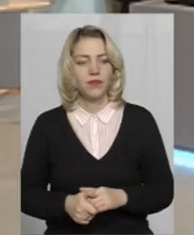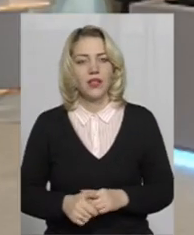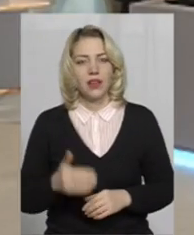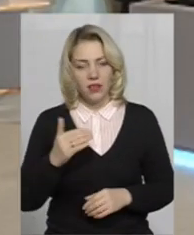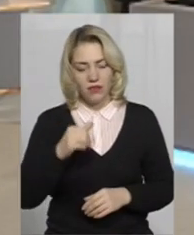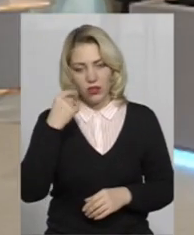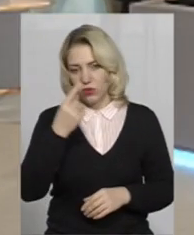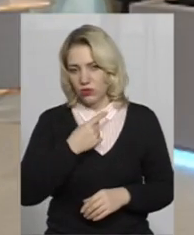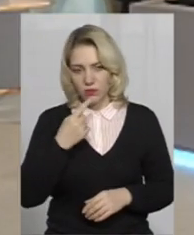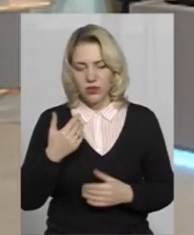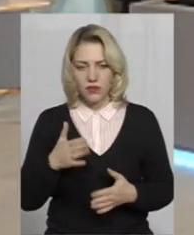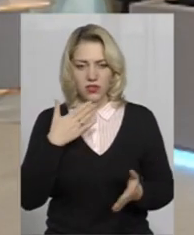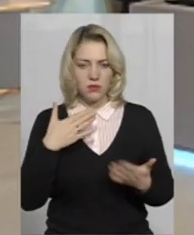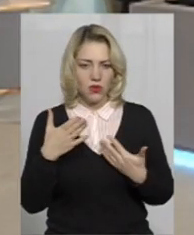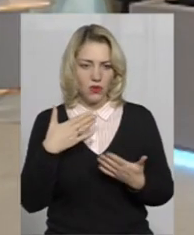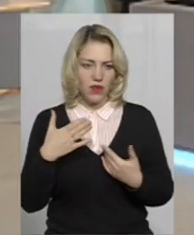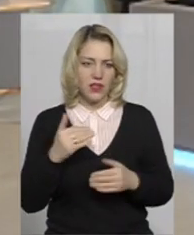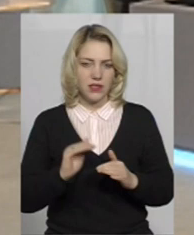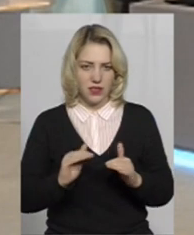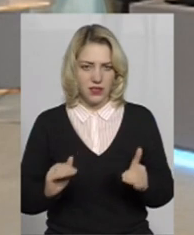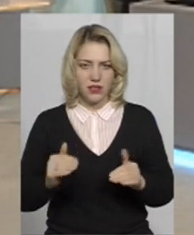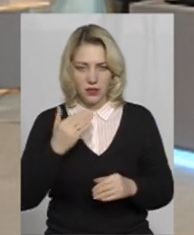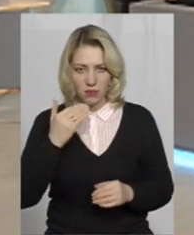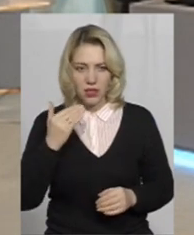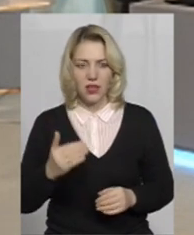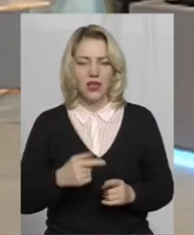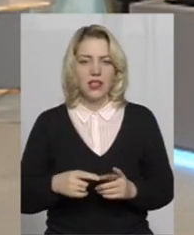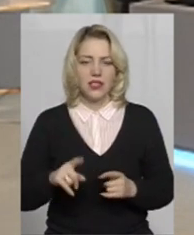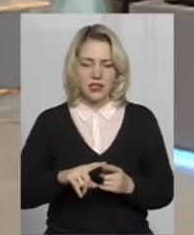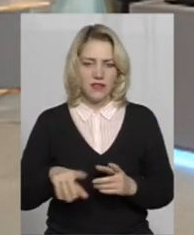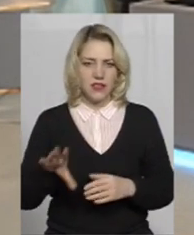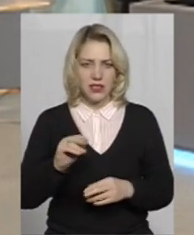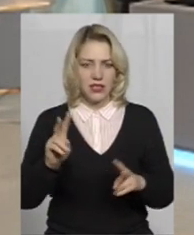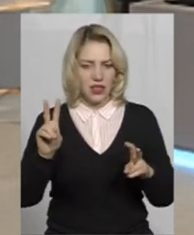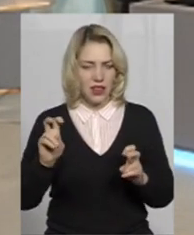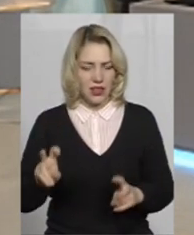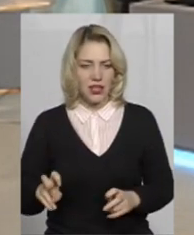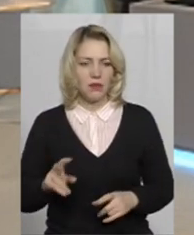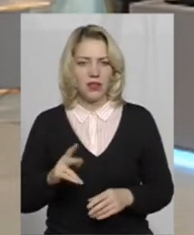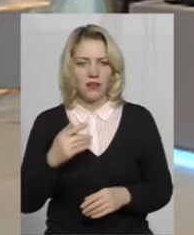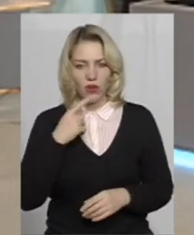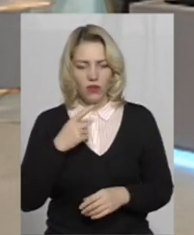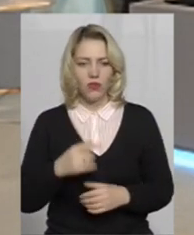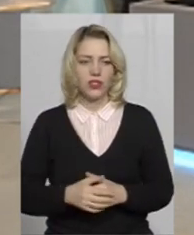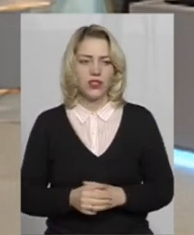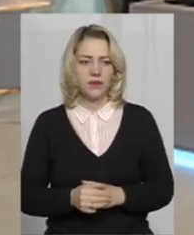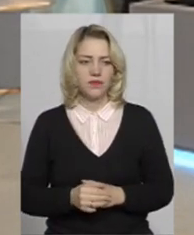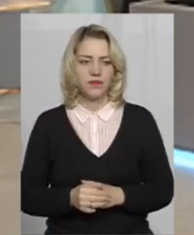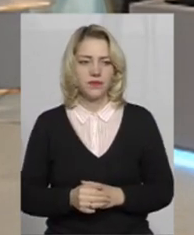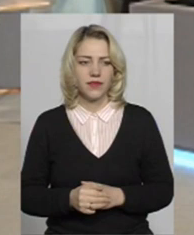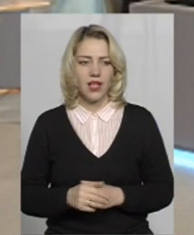особисто вже спілкувалися з дітьми до всі ці теми, як ви кажете. вже неодноразово.